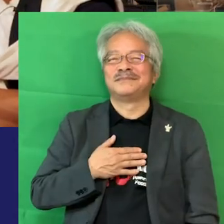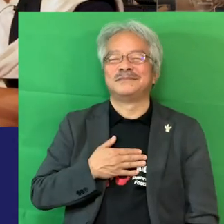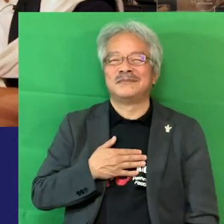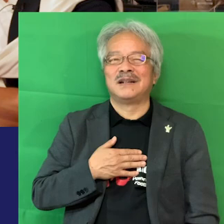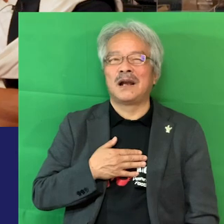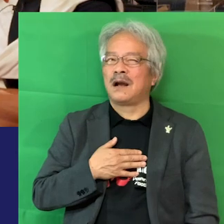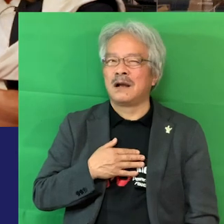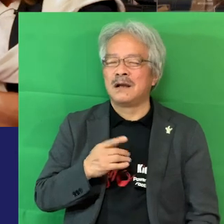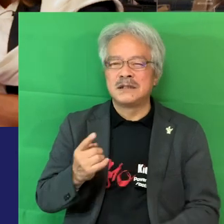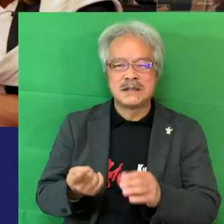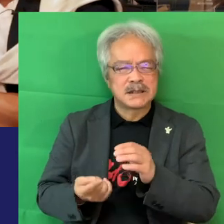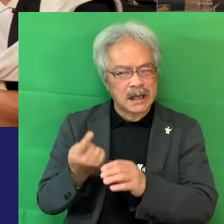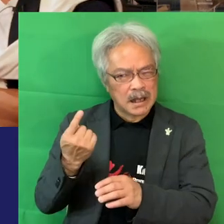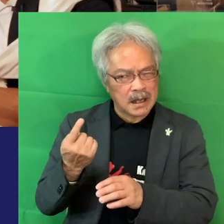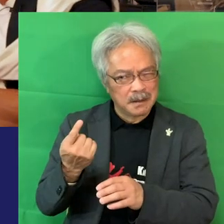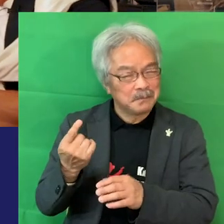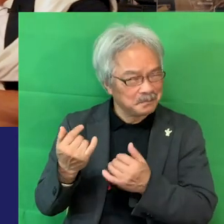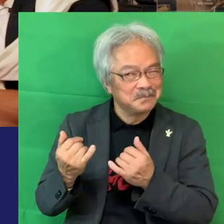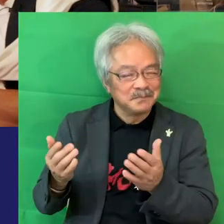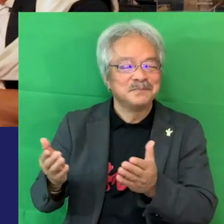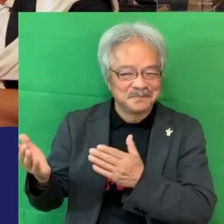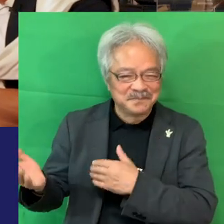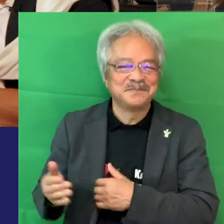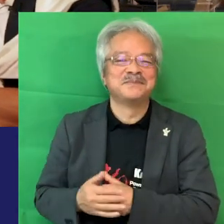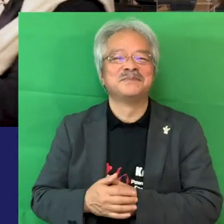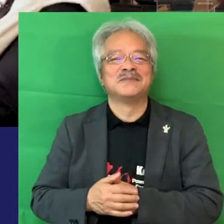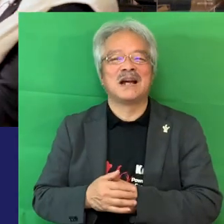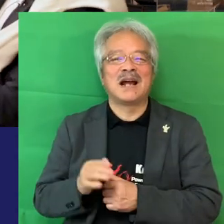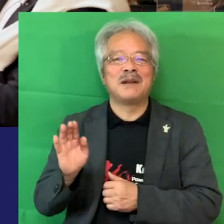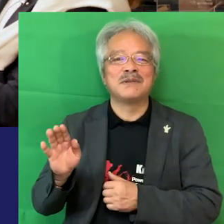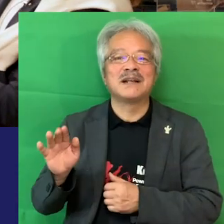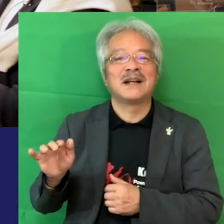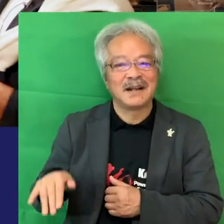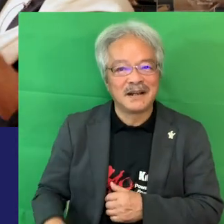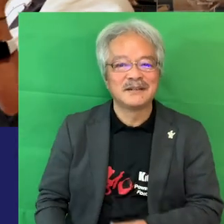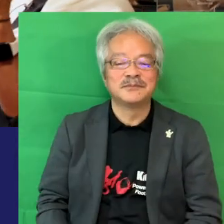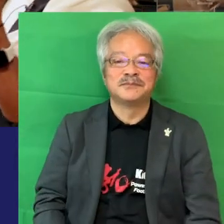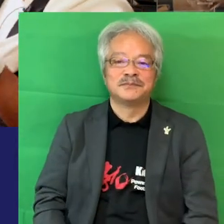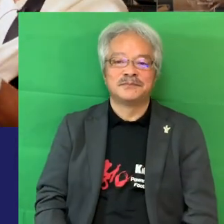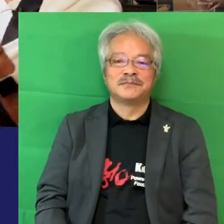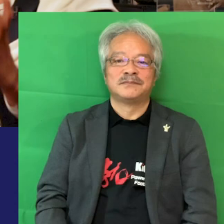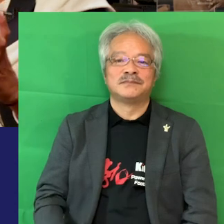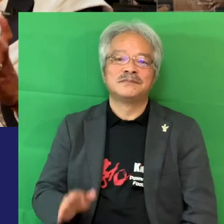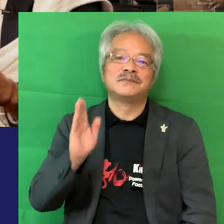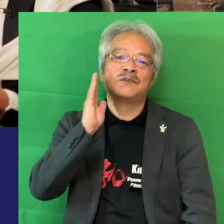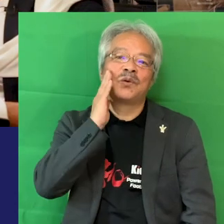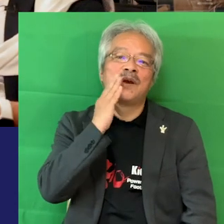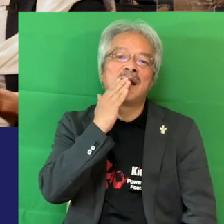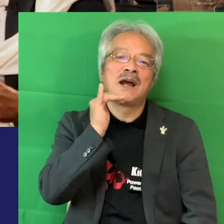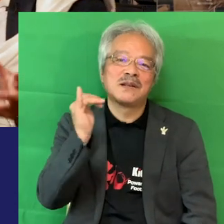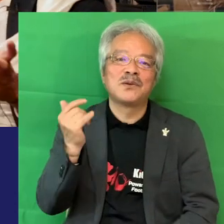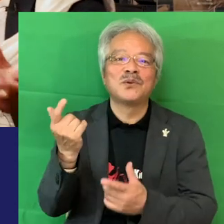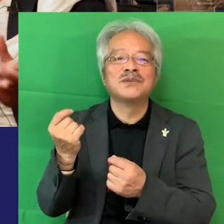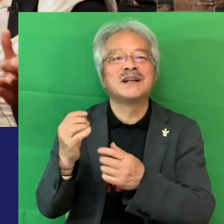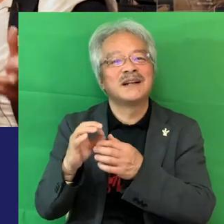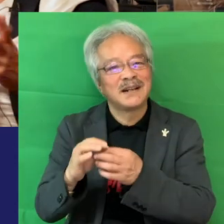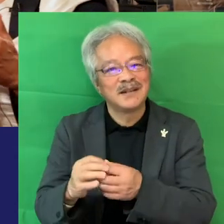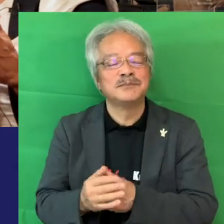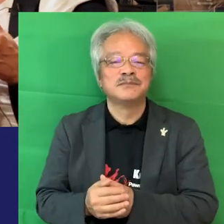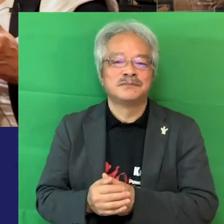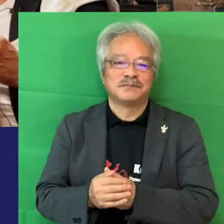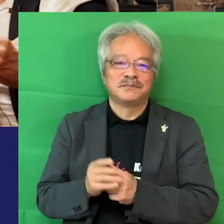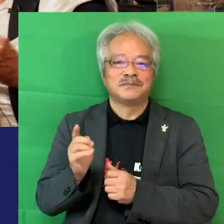事件というようなねいっぱいありますからねだったけど同じだよね聞こえない中でどうやるかだからそもそもの準備